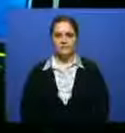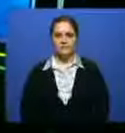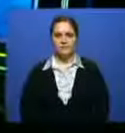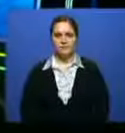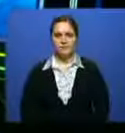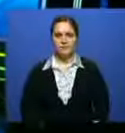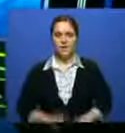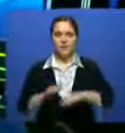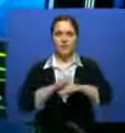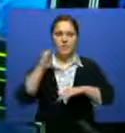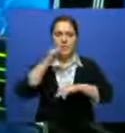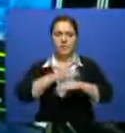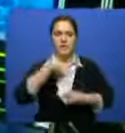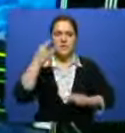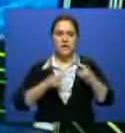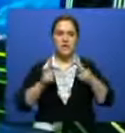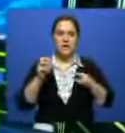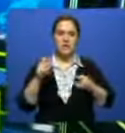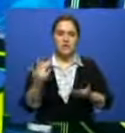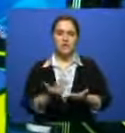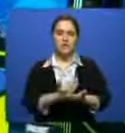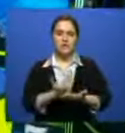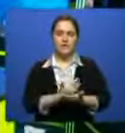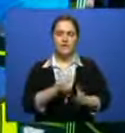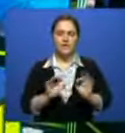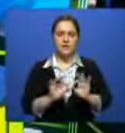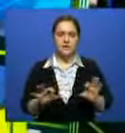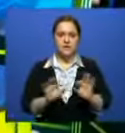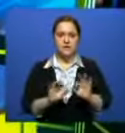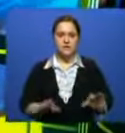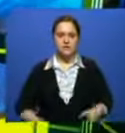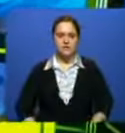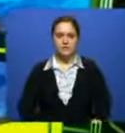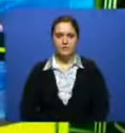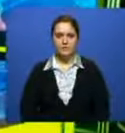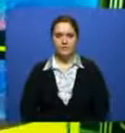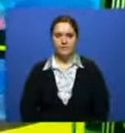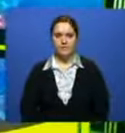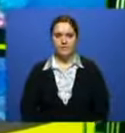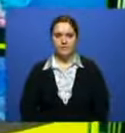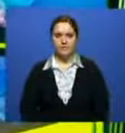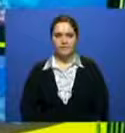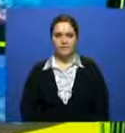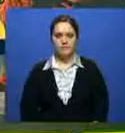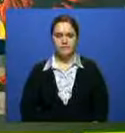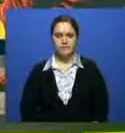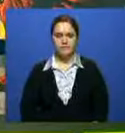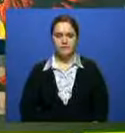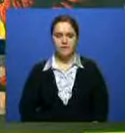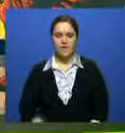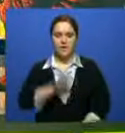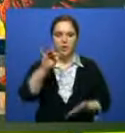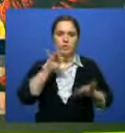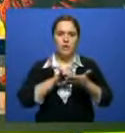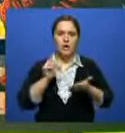Добрый вечер. На телеканале Хабар новости. В студии работает Вера Негрейс. Урдоперевод обеспечивает Виктория Антонишина. В